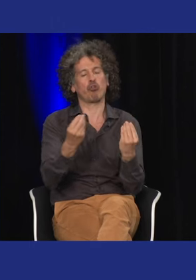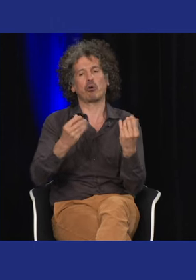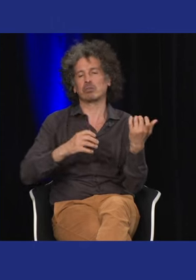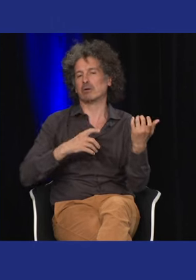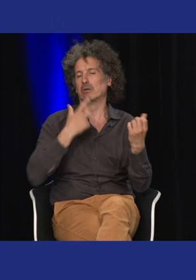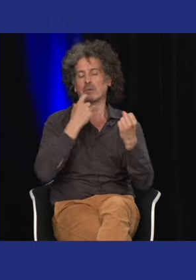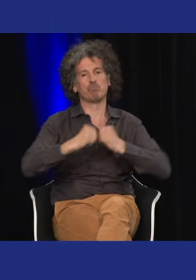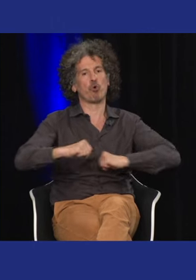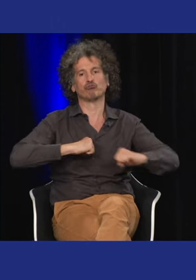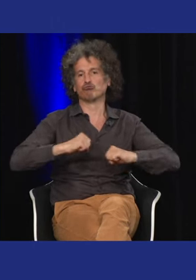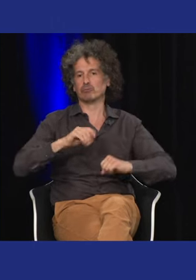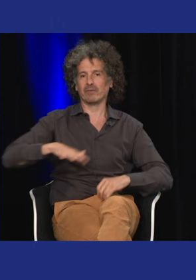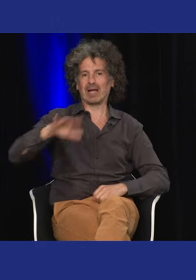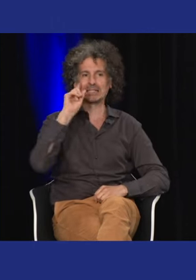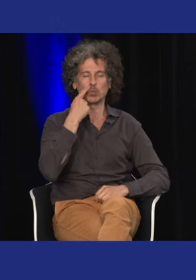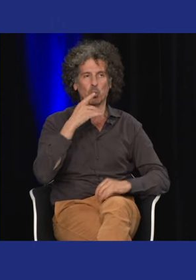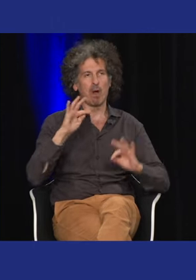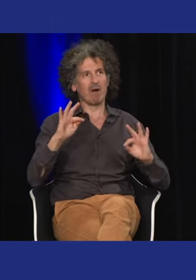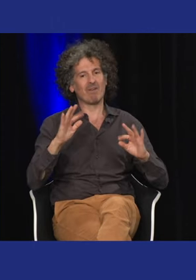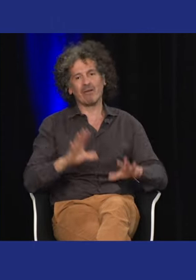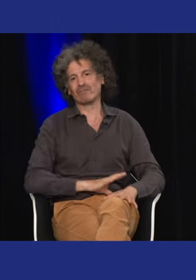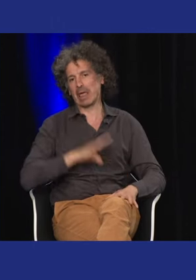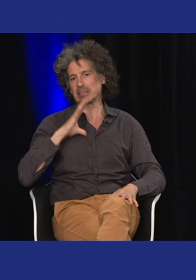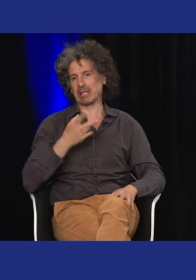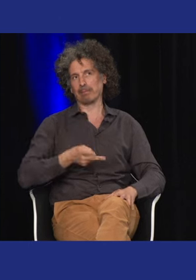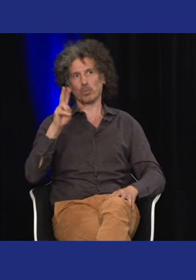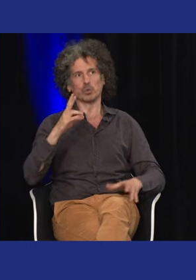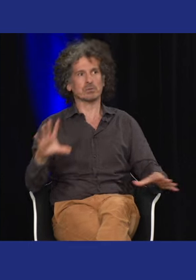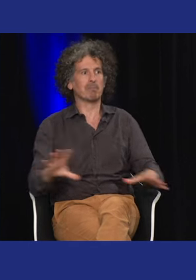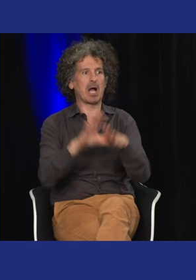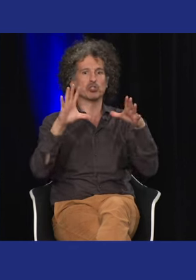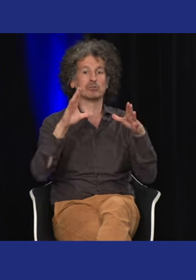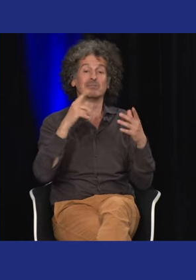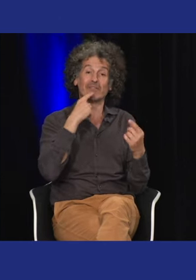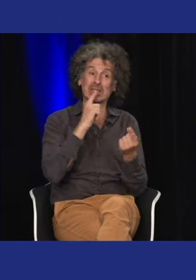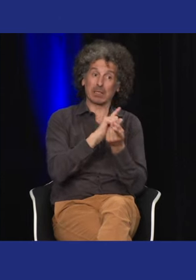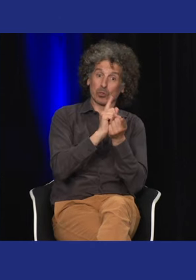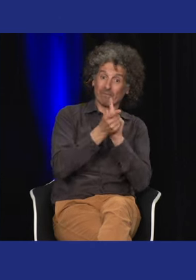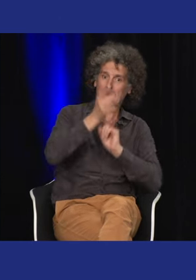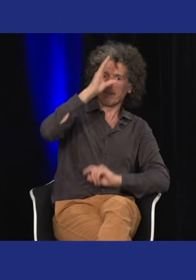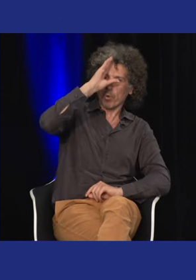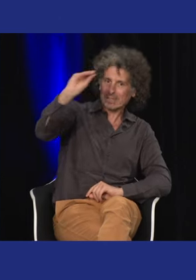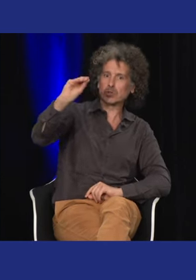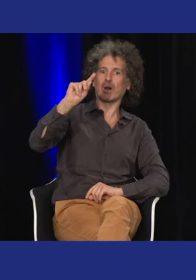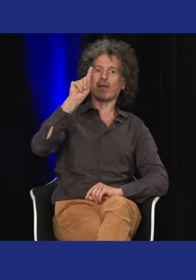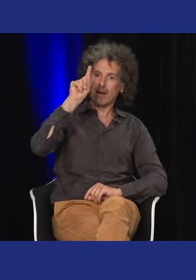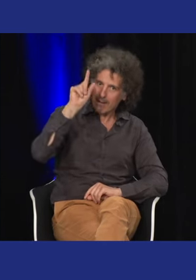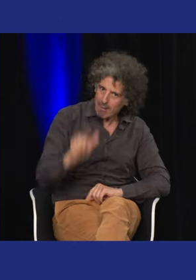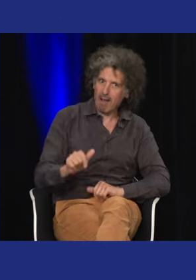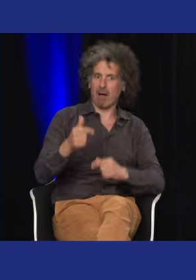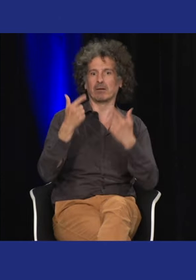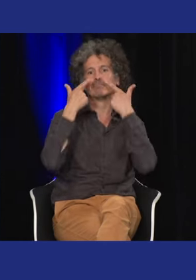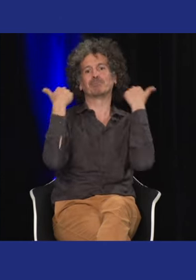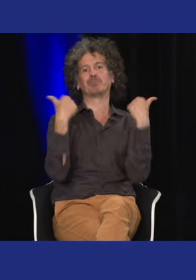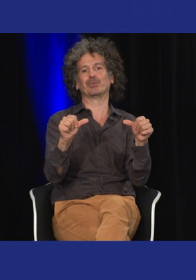joué aussi ce rôle qui a reçu un Molière pour cette pièce et c'est vraiment une grande fierté pour les sourds ça veut dire que les